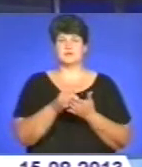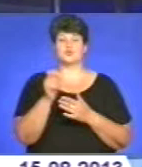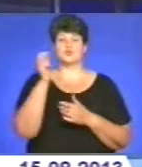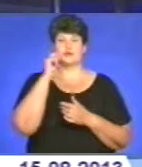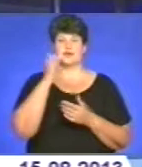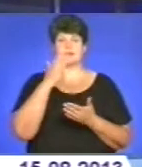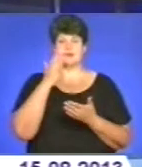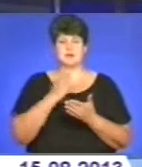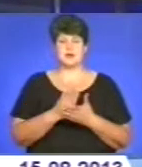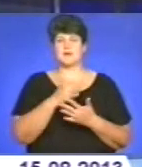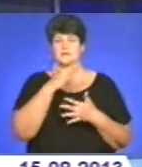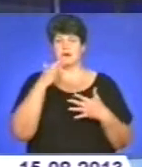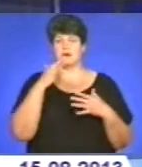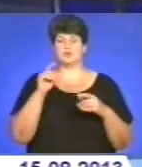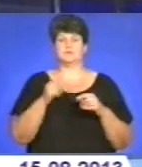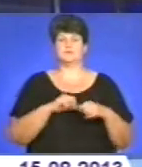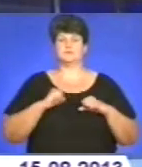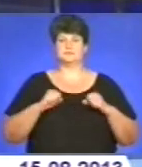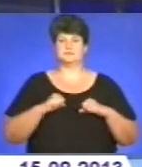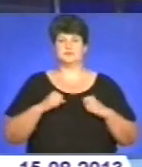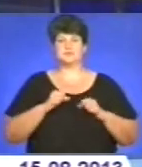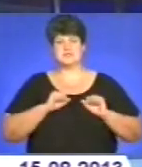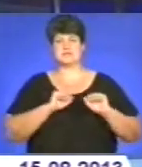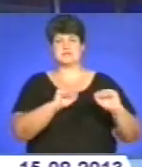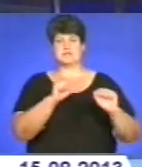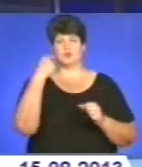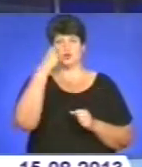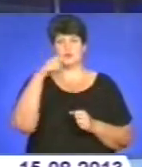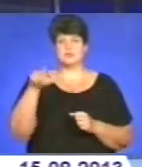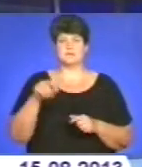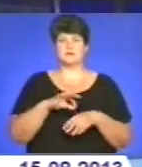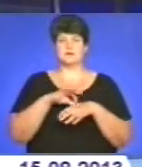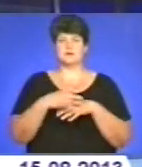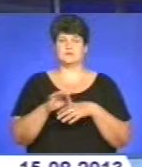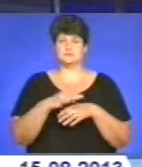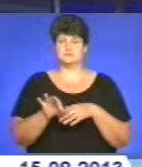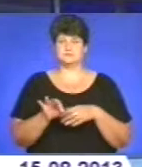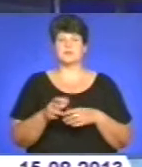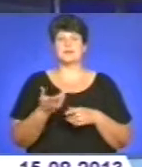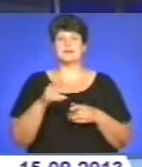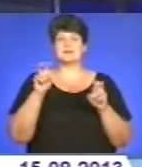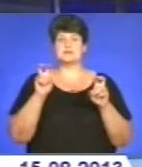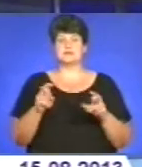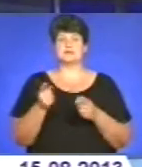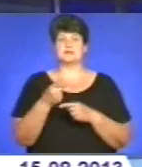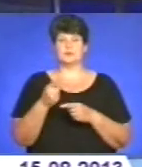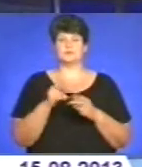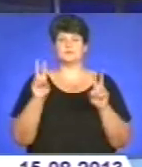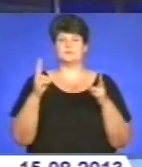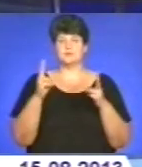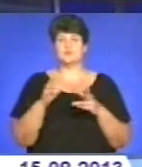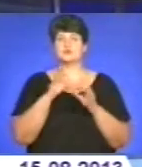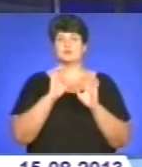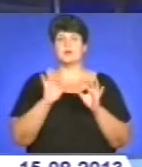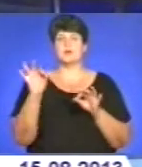Україна має докласти більше зусиль для захисту осіб, які постраждали. На засіданні Тернопільського прес-клубу розповіли про